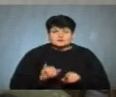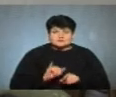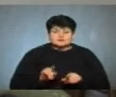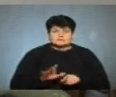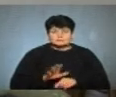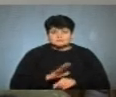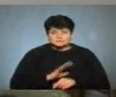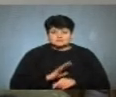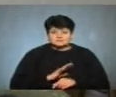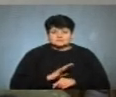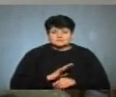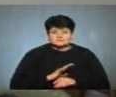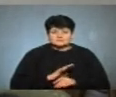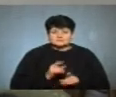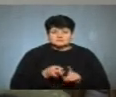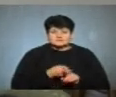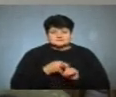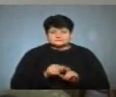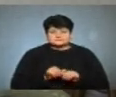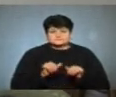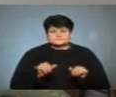відбулися занесення.